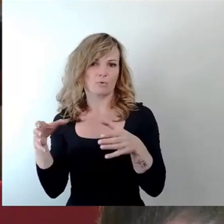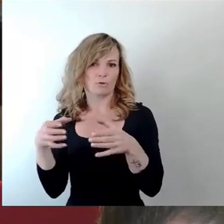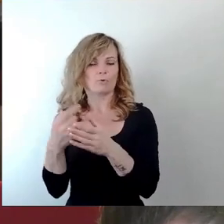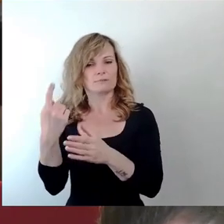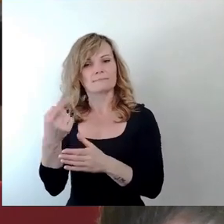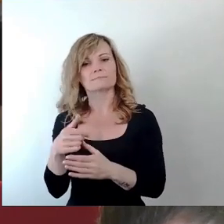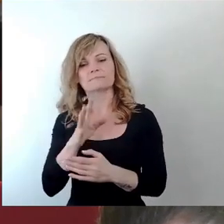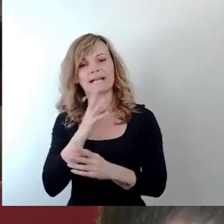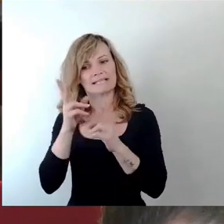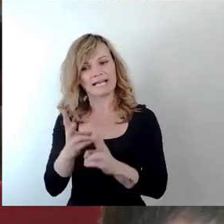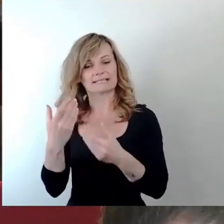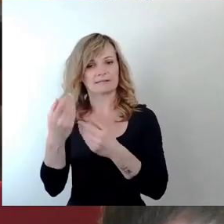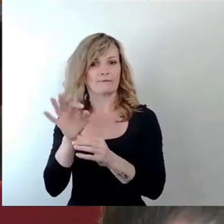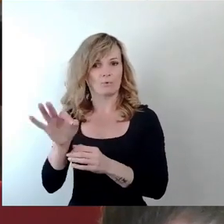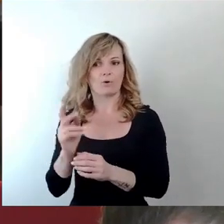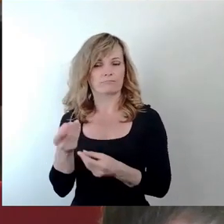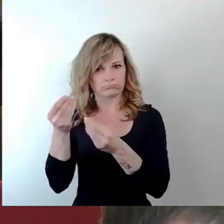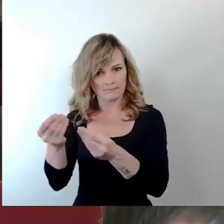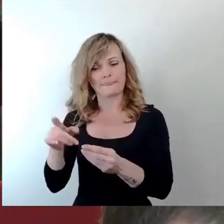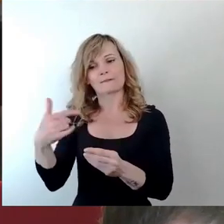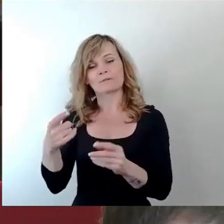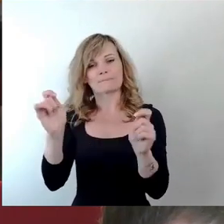Behandlung auch vor der Pause.